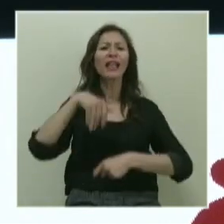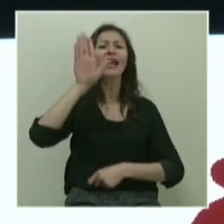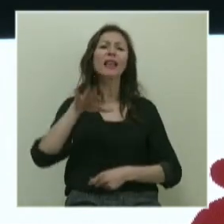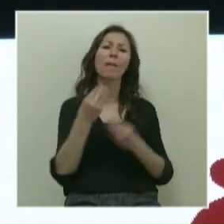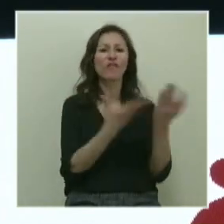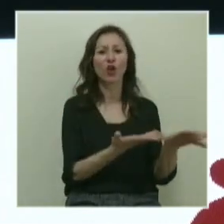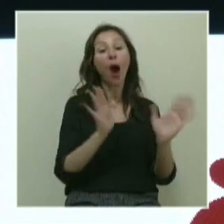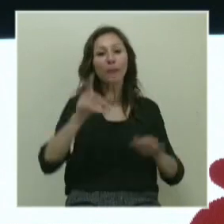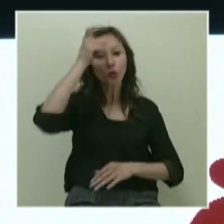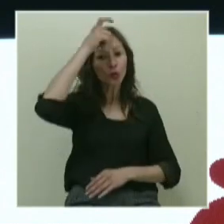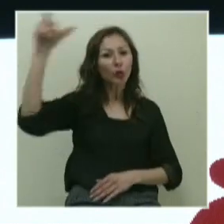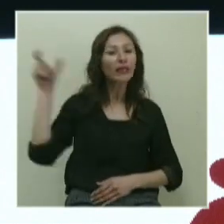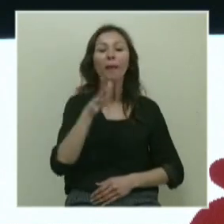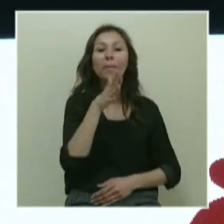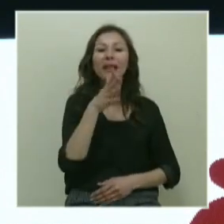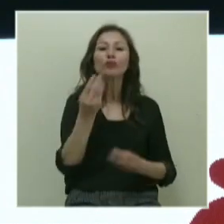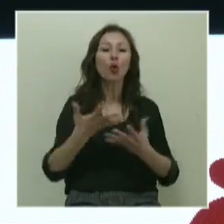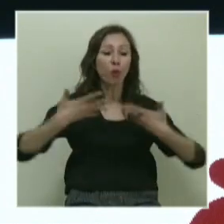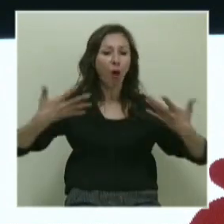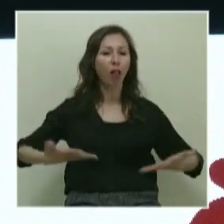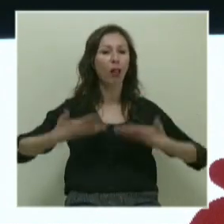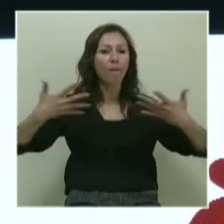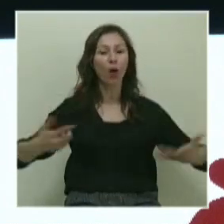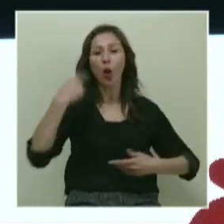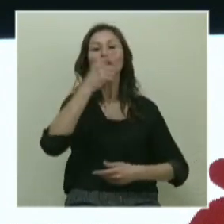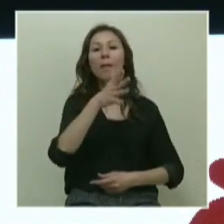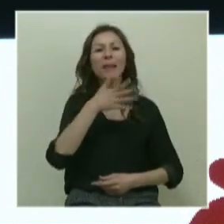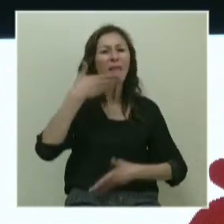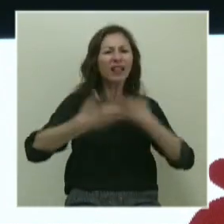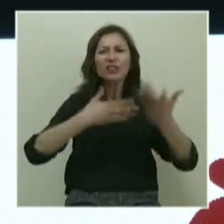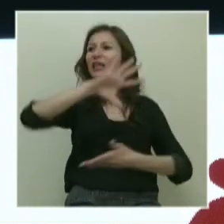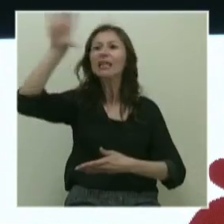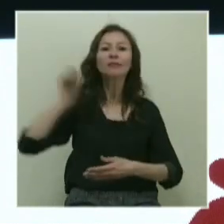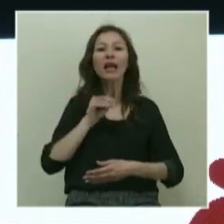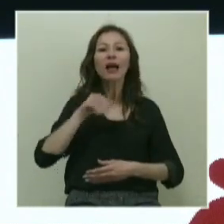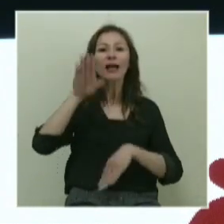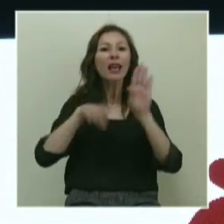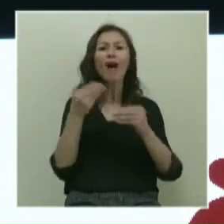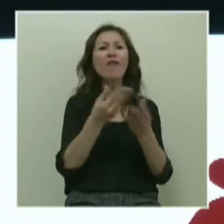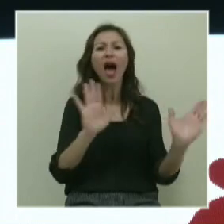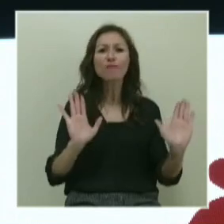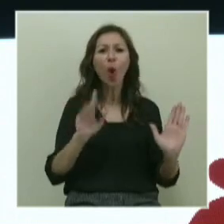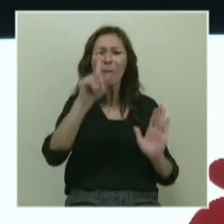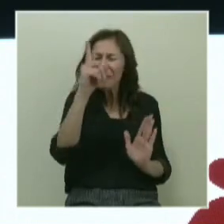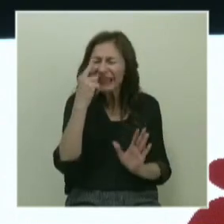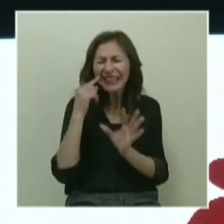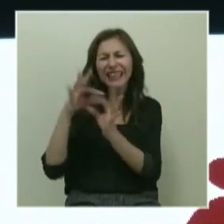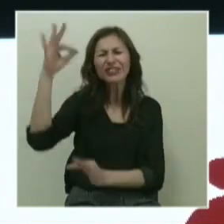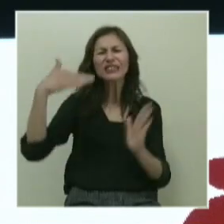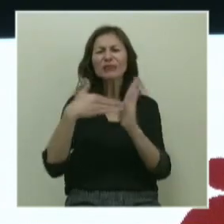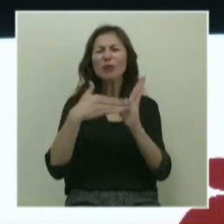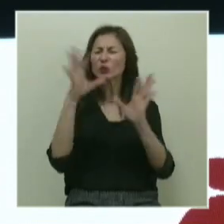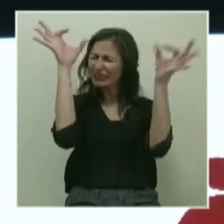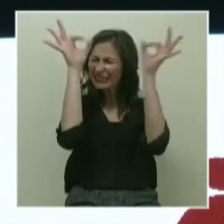Ama Türkiye'de bilim çok bol olduğu için, bilim anlatınca kimse reklam vermiyor. Bir kişi sponsor olmuyor. Sıfır.